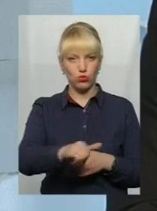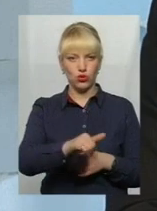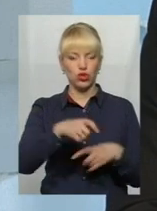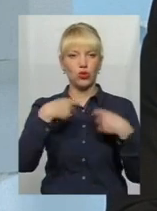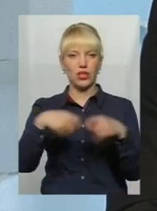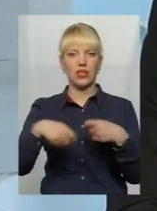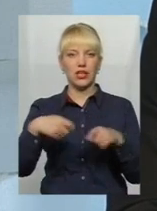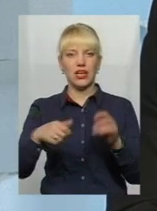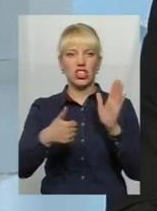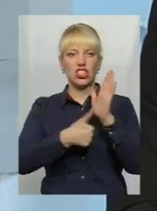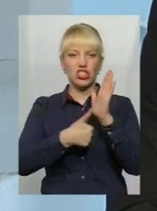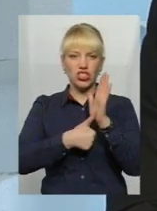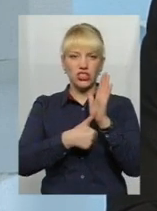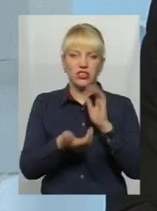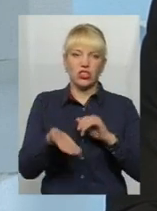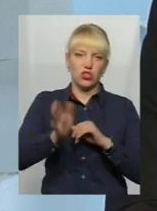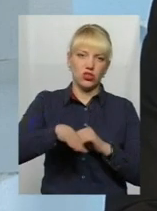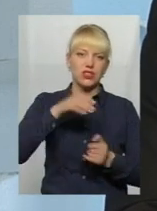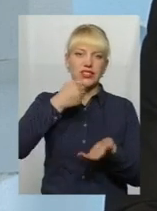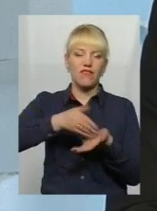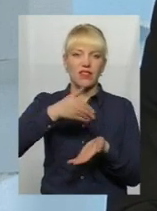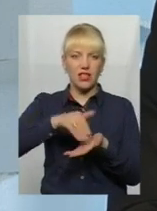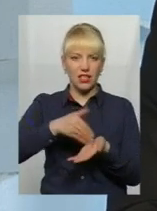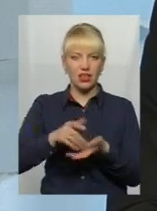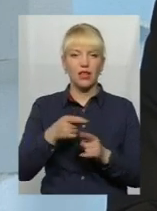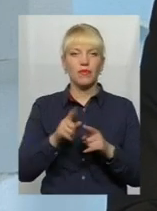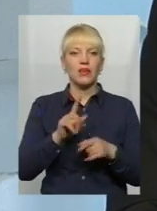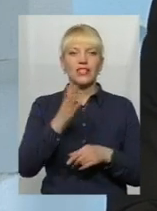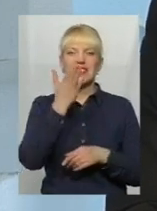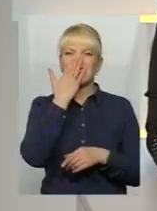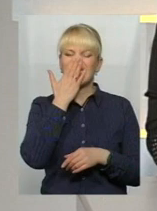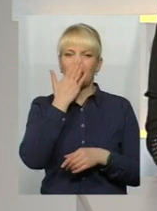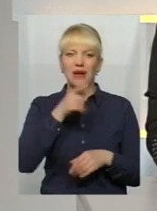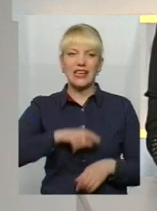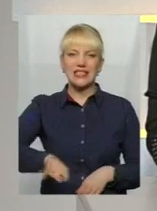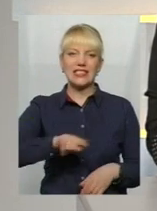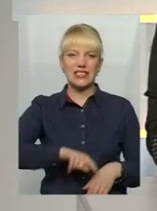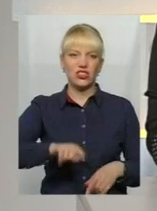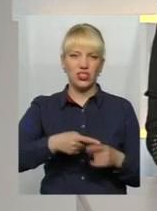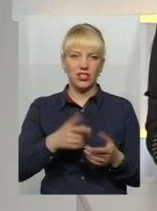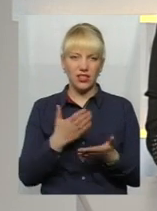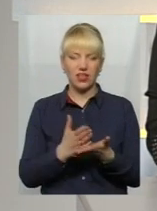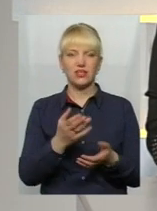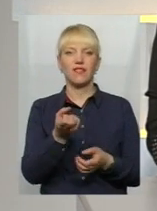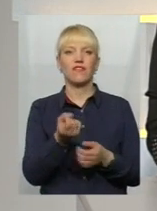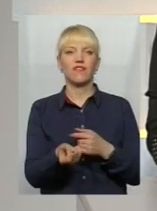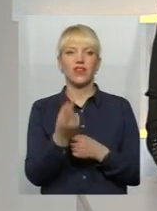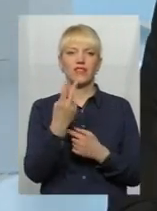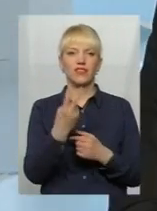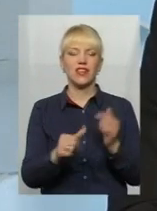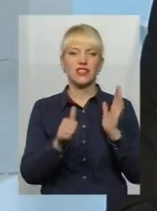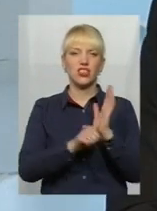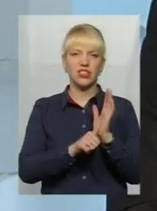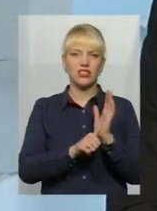6 туш свинини по причині запаху сечі, це 550 кг, виявлено 26 випадків